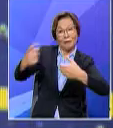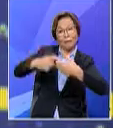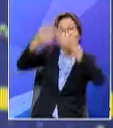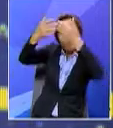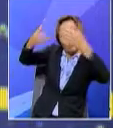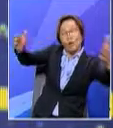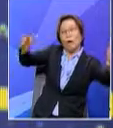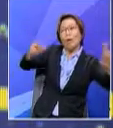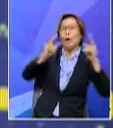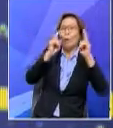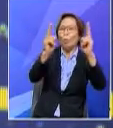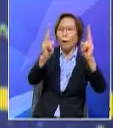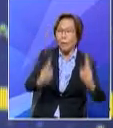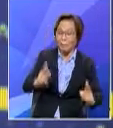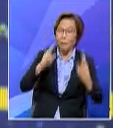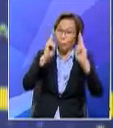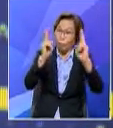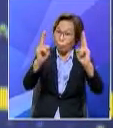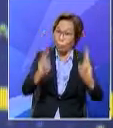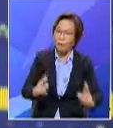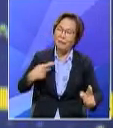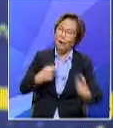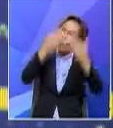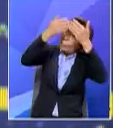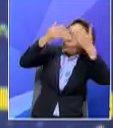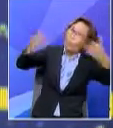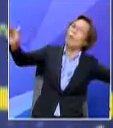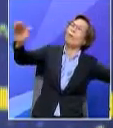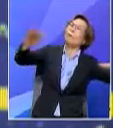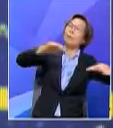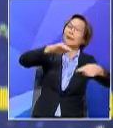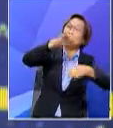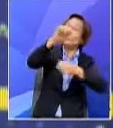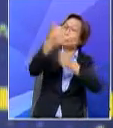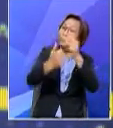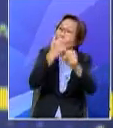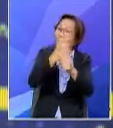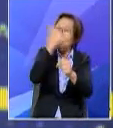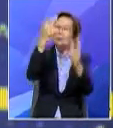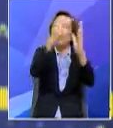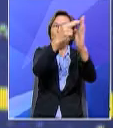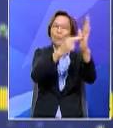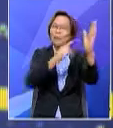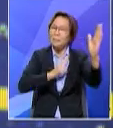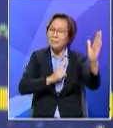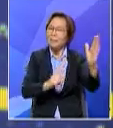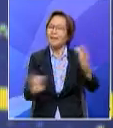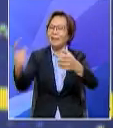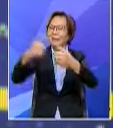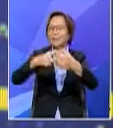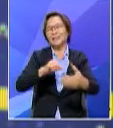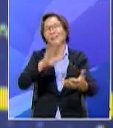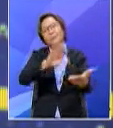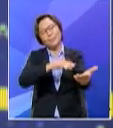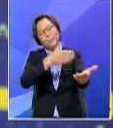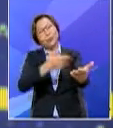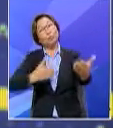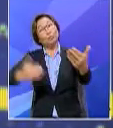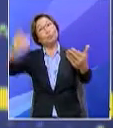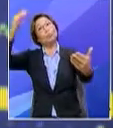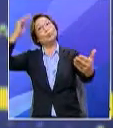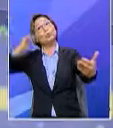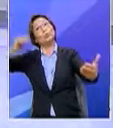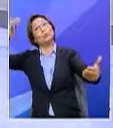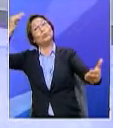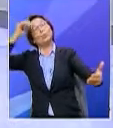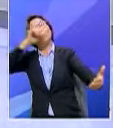keterbukaan ulama ulama fiq kita yang lebih terbuka pada dekad ini tentang hukum hakam berkenaan muzik satu ketika dulu kalau